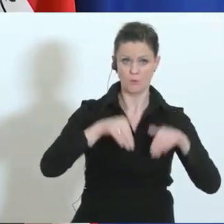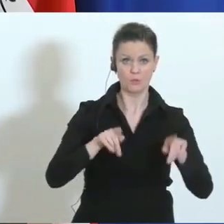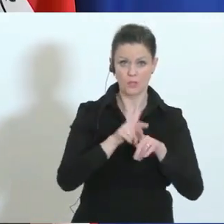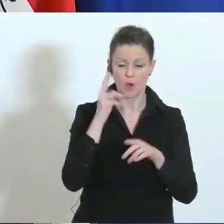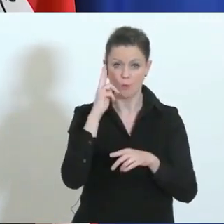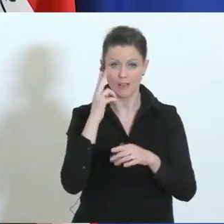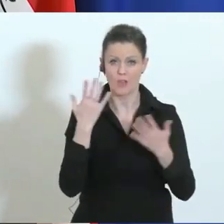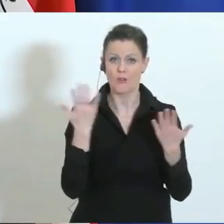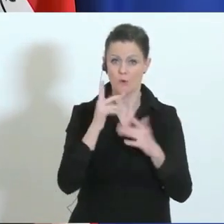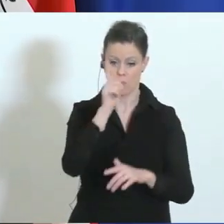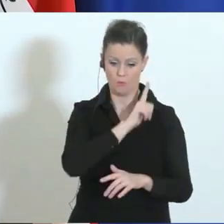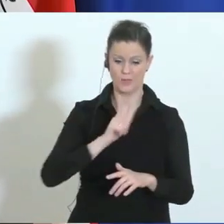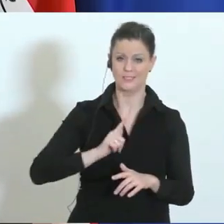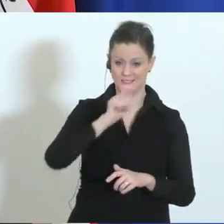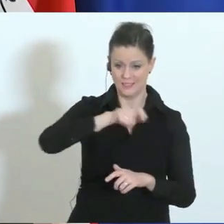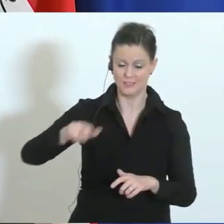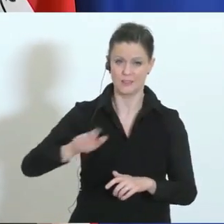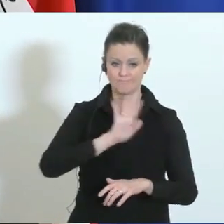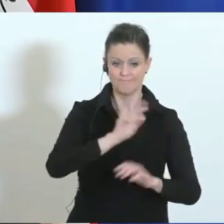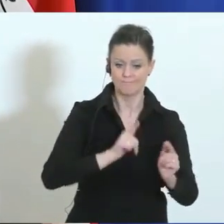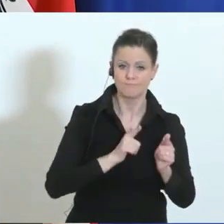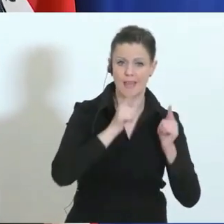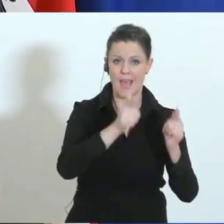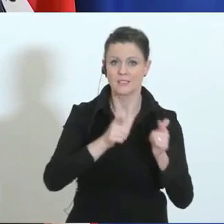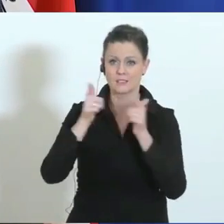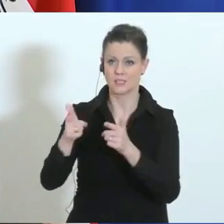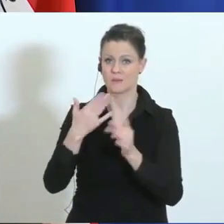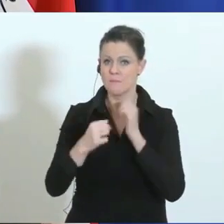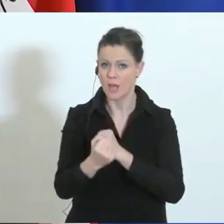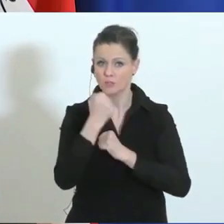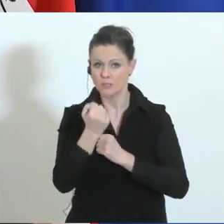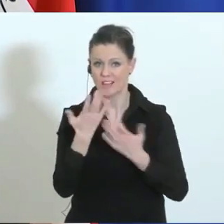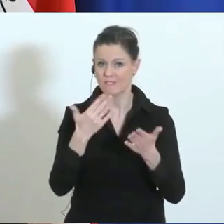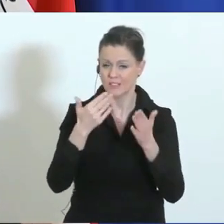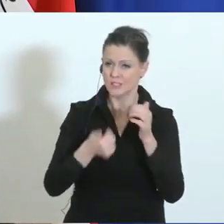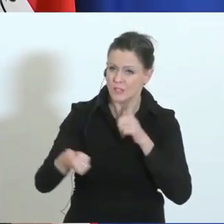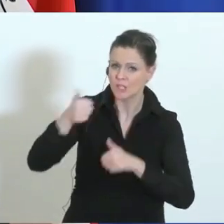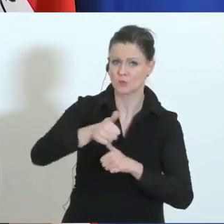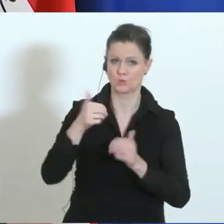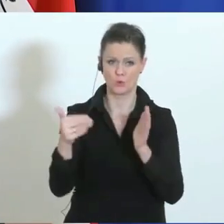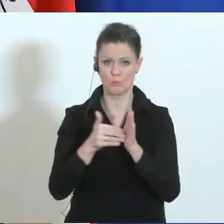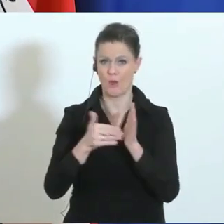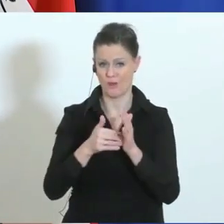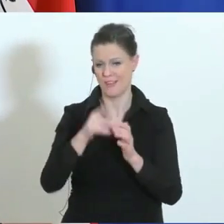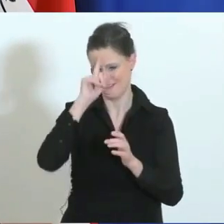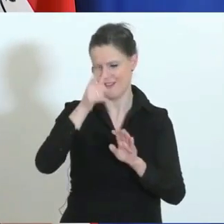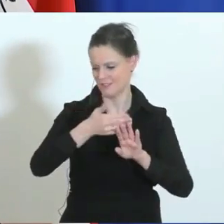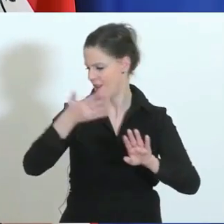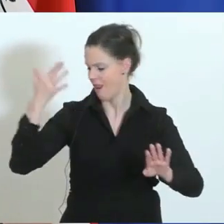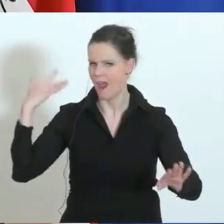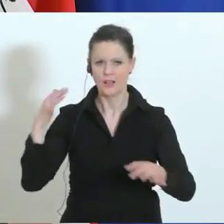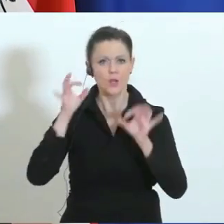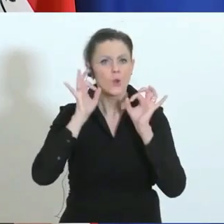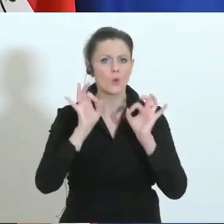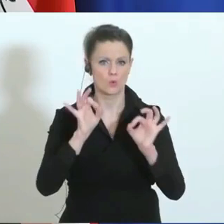wo können wir den Einsatz der Polizistinnen und Polizisten verstärken, was braucht es zusätzlich. Sie wissen, wir haben eine lange und gute Erfahrung im Bereich